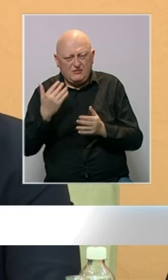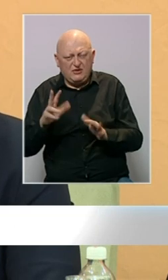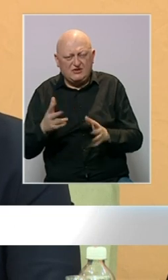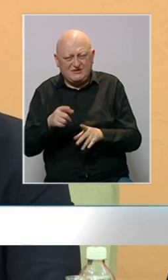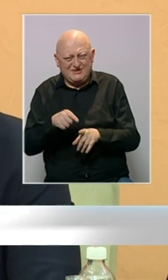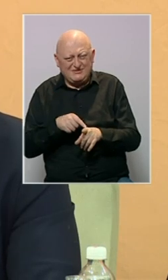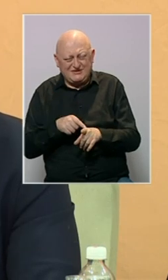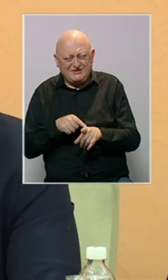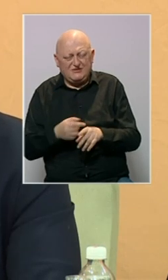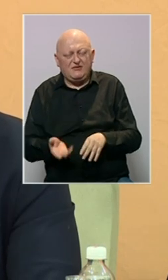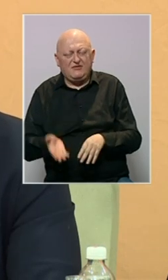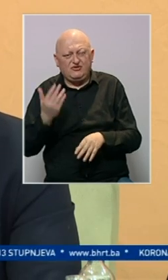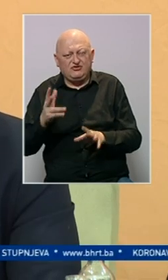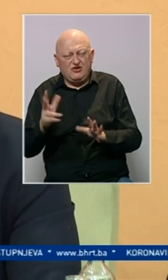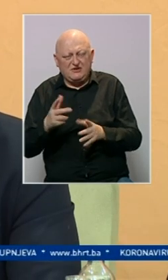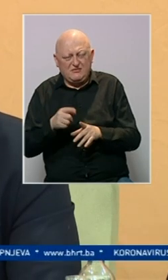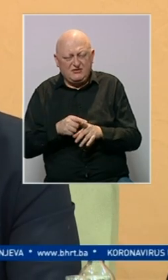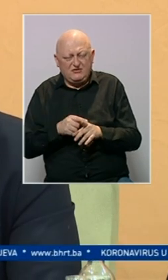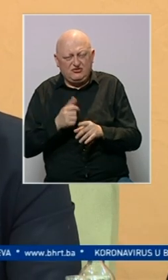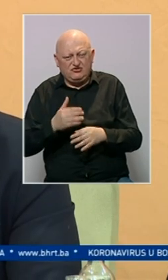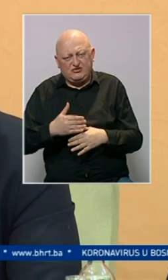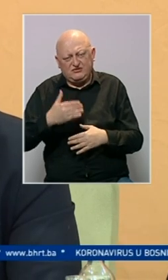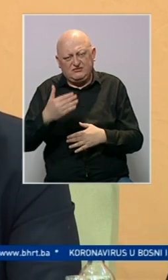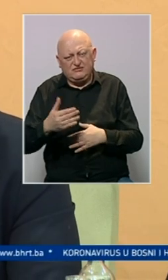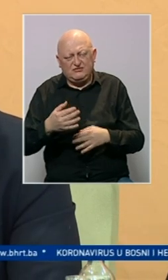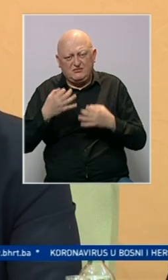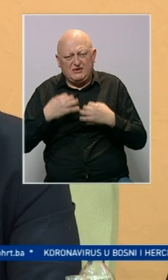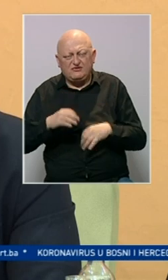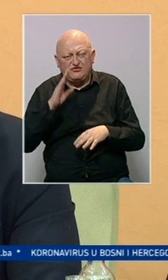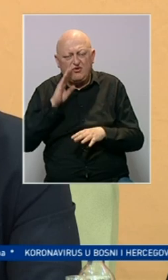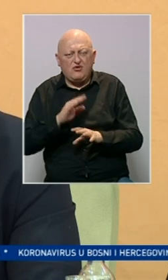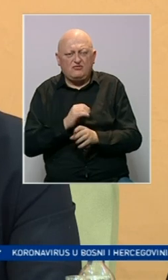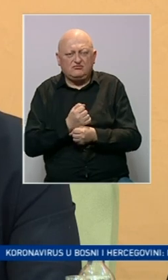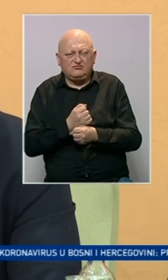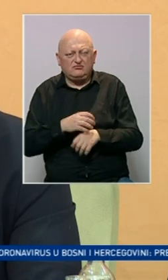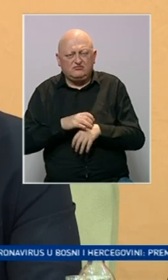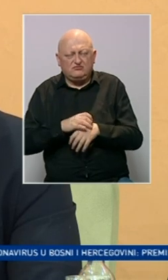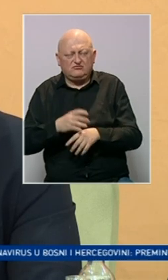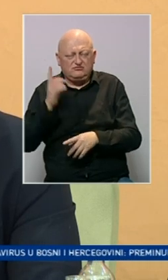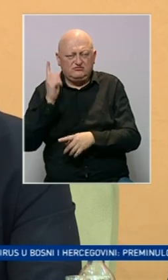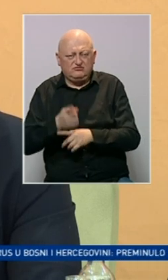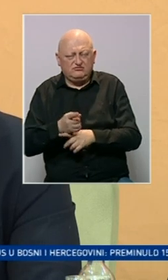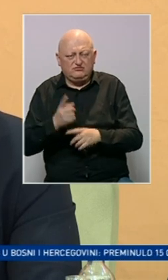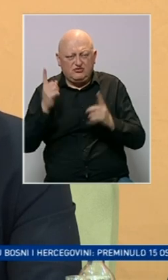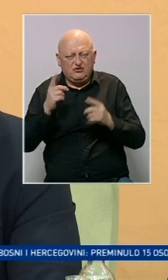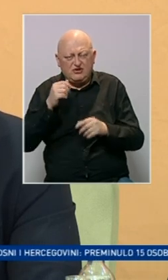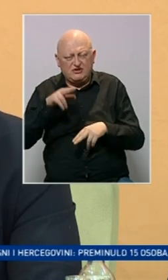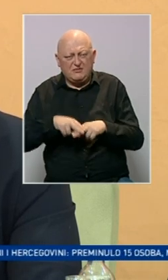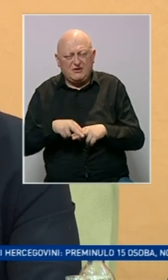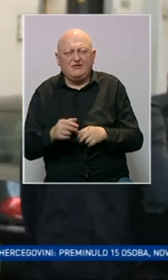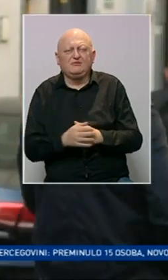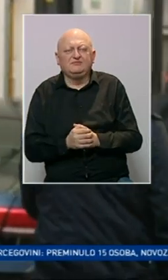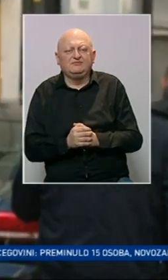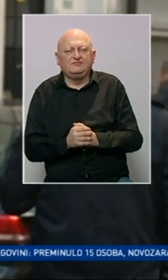mjeseci i više nego 18 mjeseci, a što se odnosi na predsjedničstvo BiH i provođenje presuda Evropskog suda za ljudska prava.